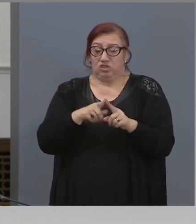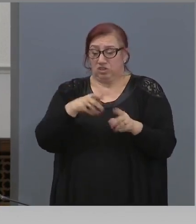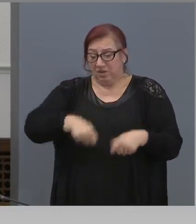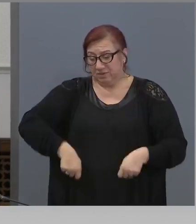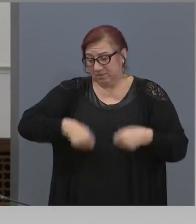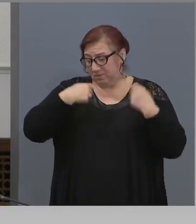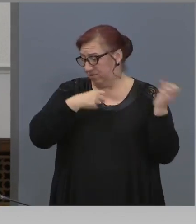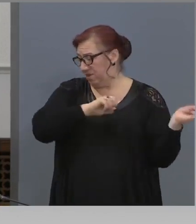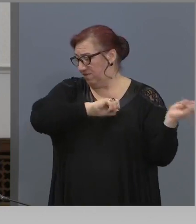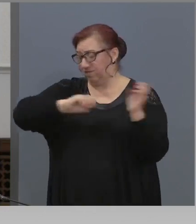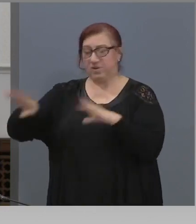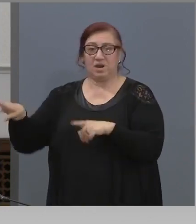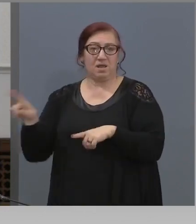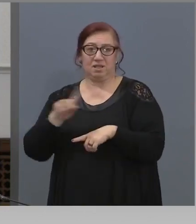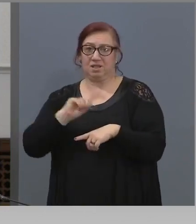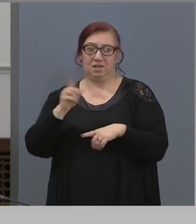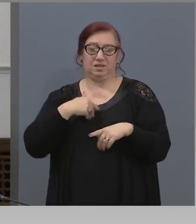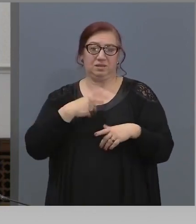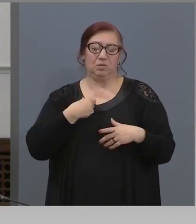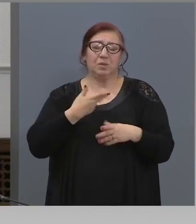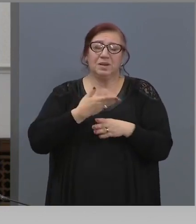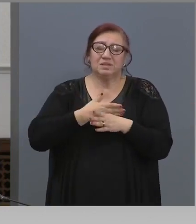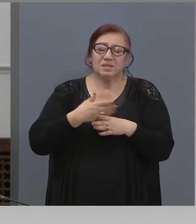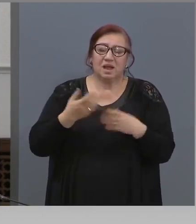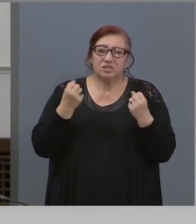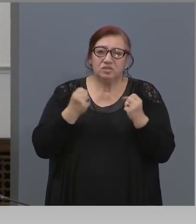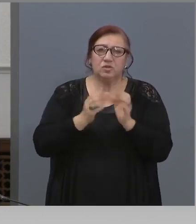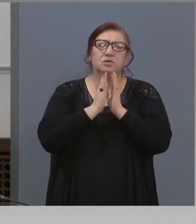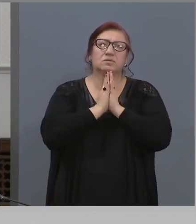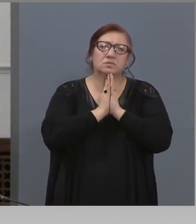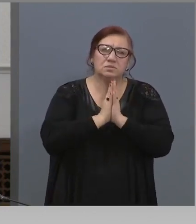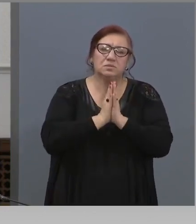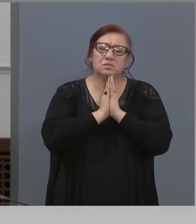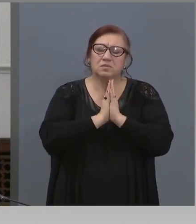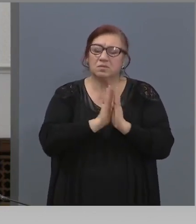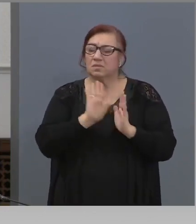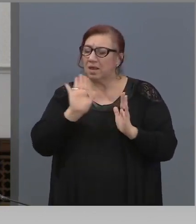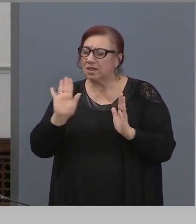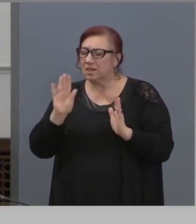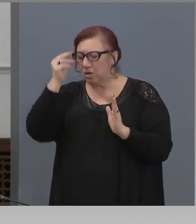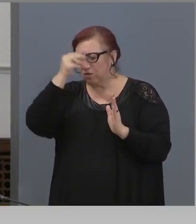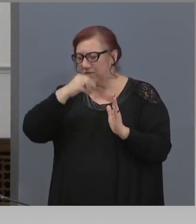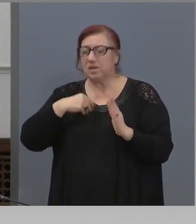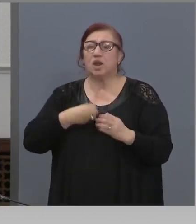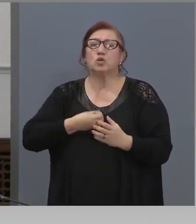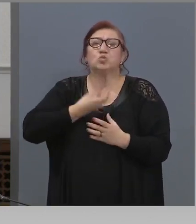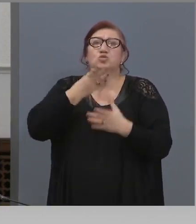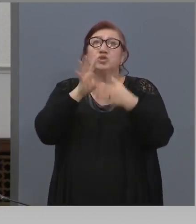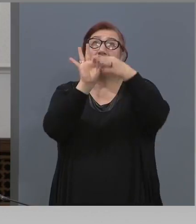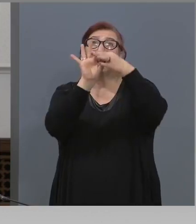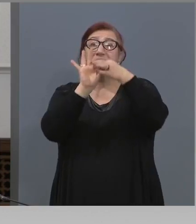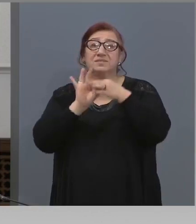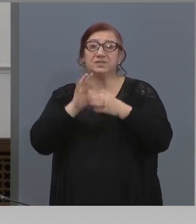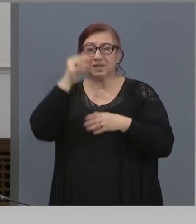Цял живот, неговата душа е свързана с църквата, но ние като щаб, можеме, като правителство, да кажеме